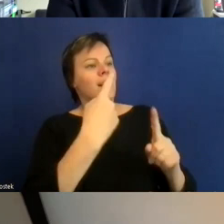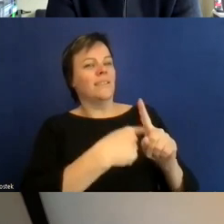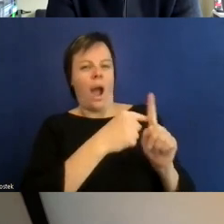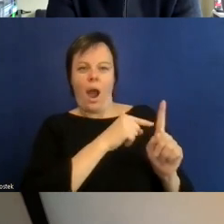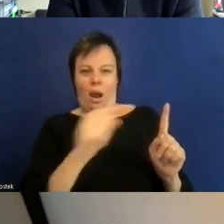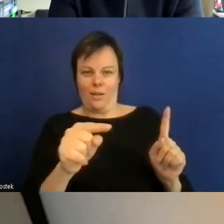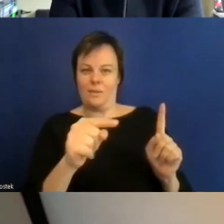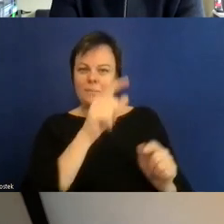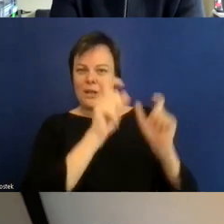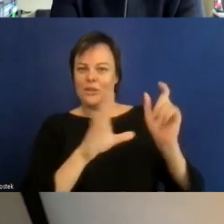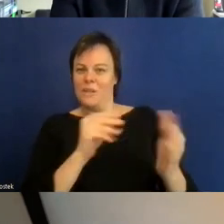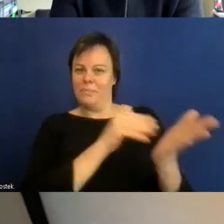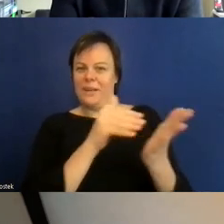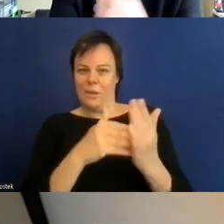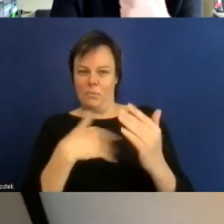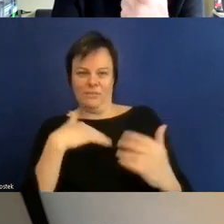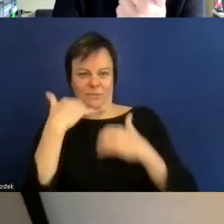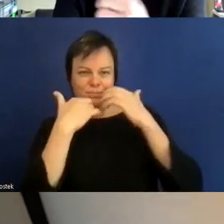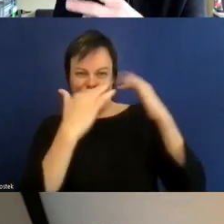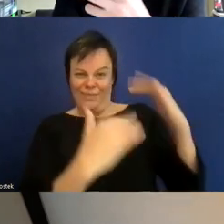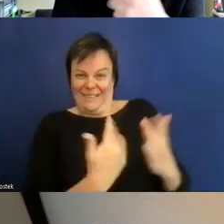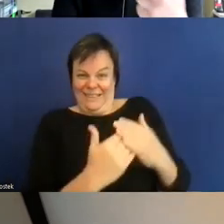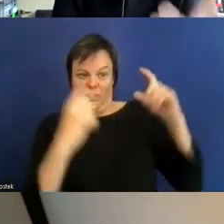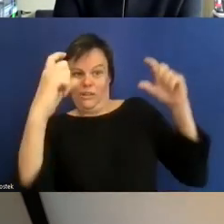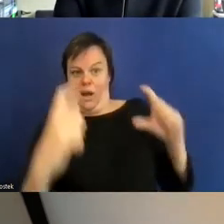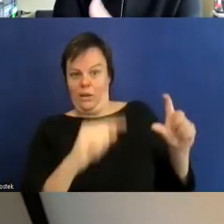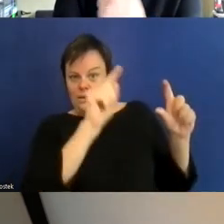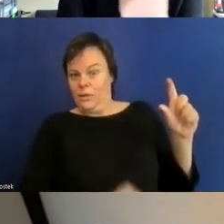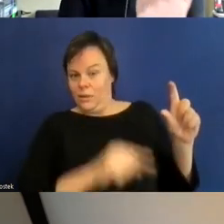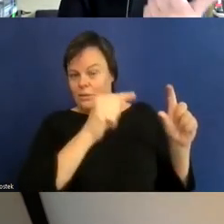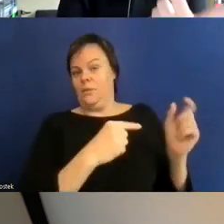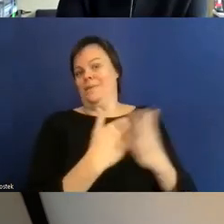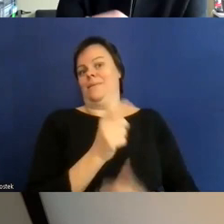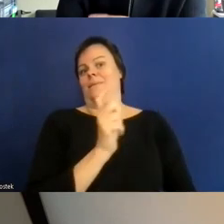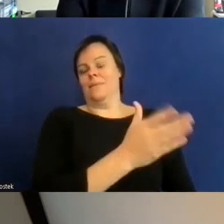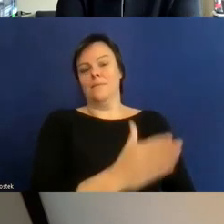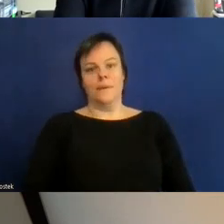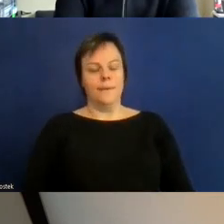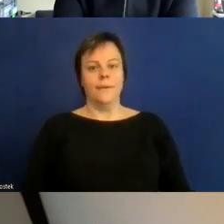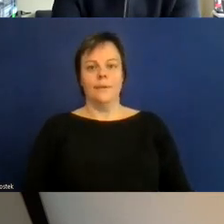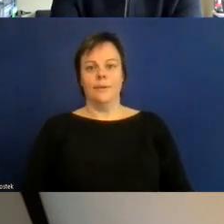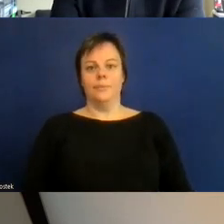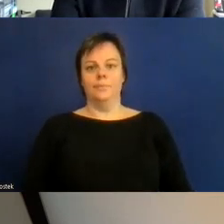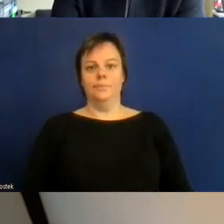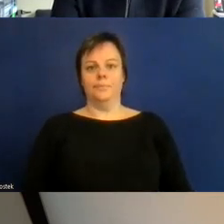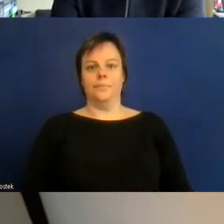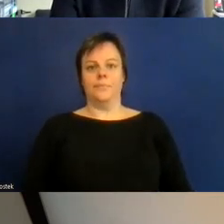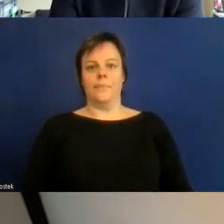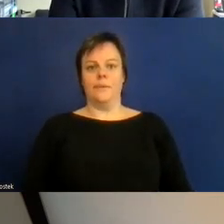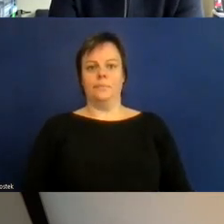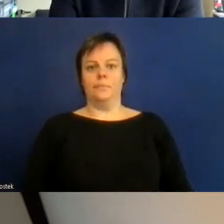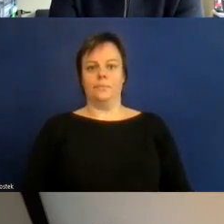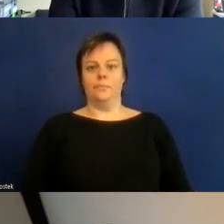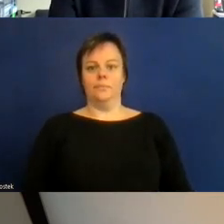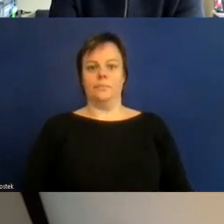habe dass natürlich wir also zum einen haben wir quasi Mobilitätsbehinderung wir haben Sinnesbehinderung wir